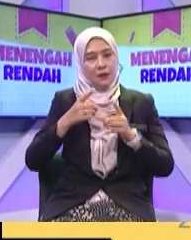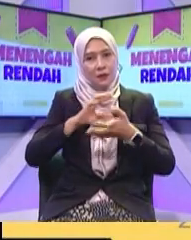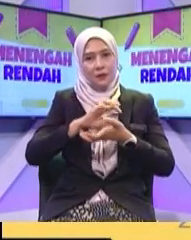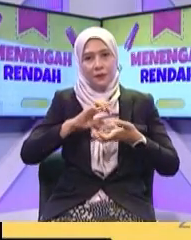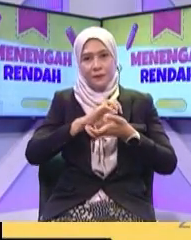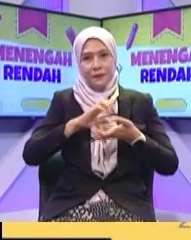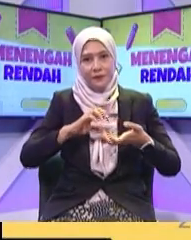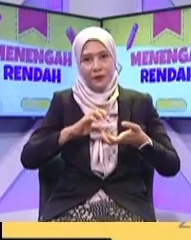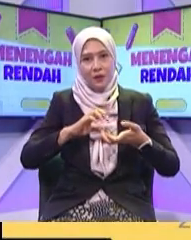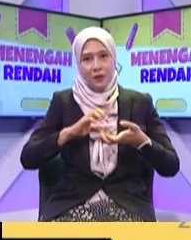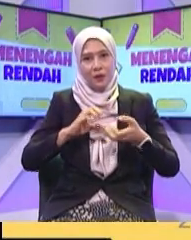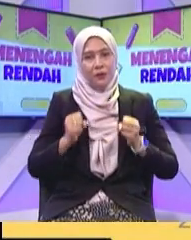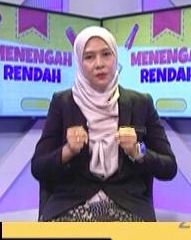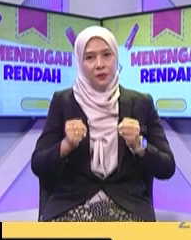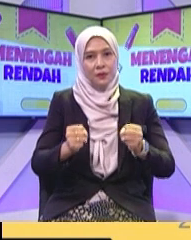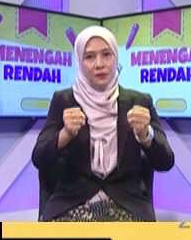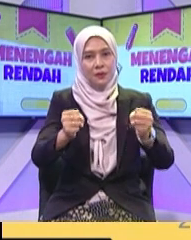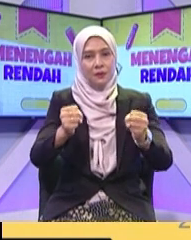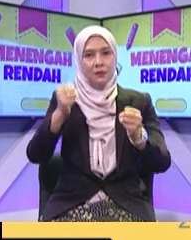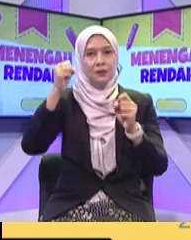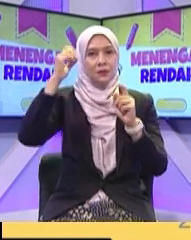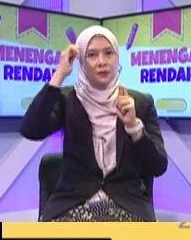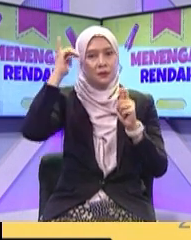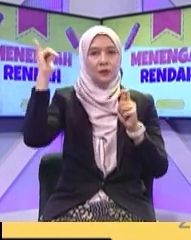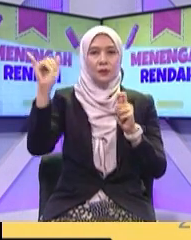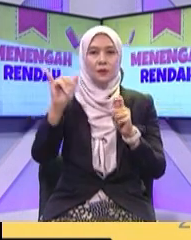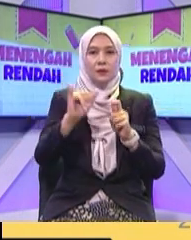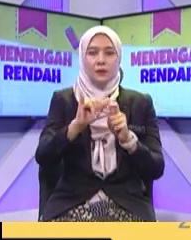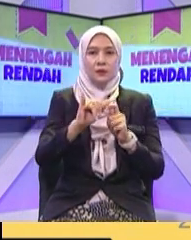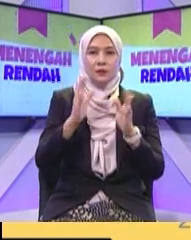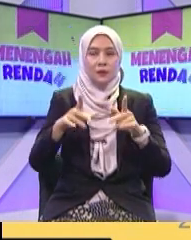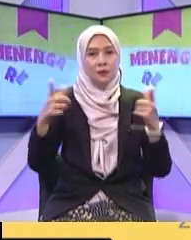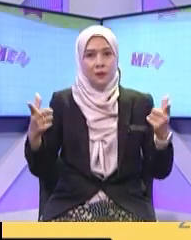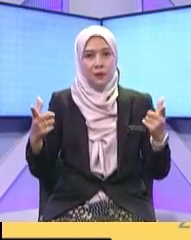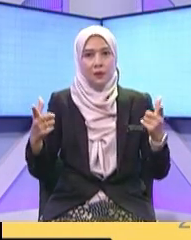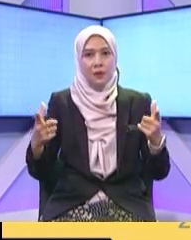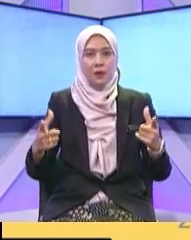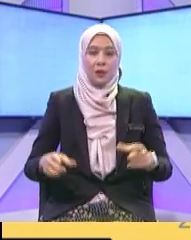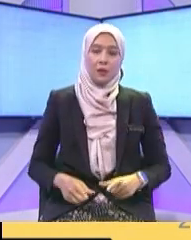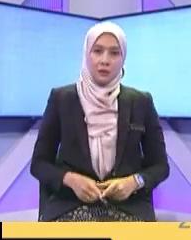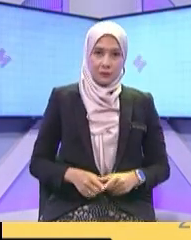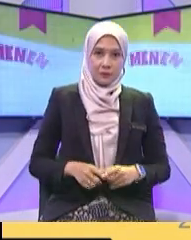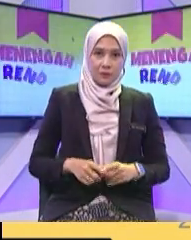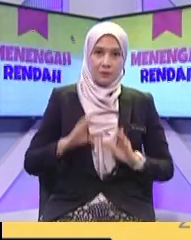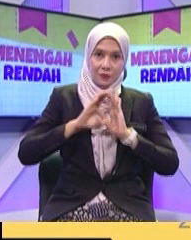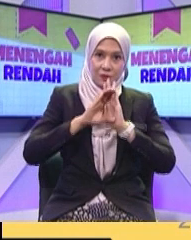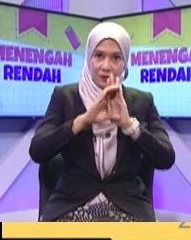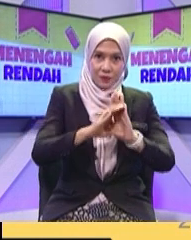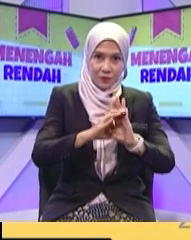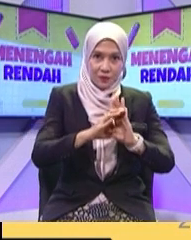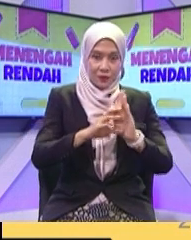sistem komunikasi orang lain contohnya contoh potong kabel internet aduh kenapa nak buat macam itu